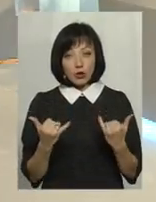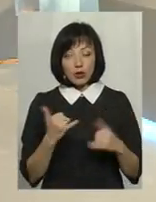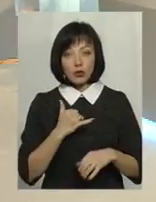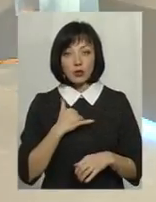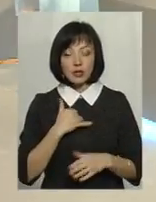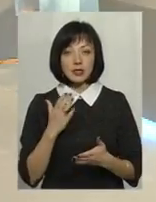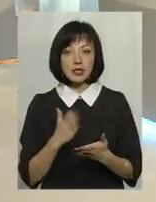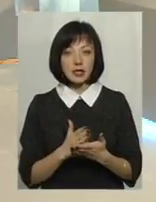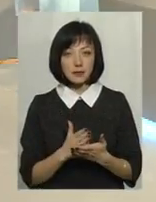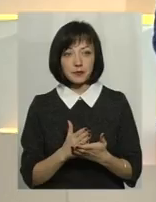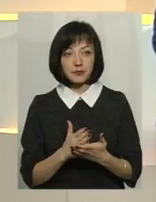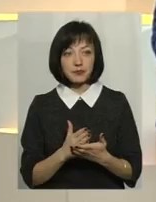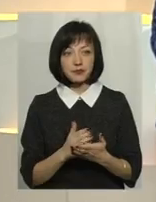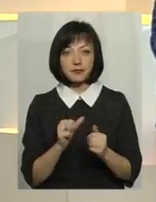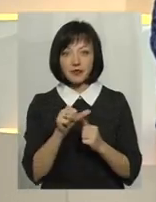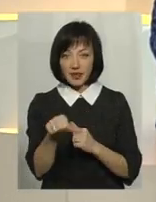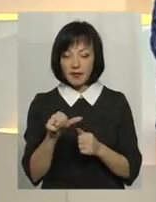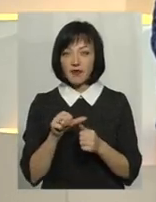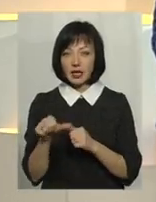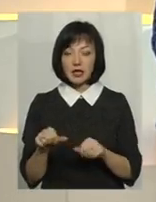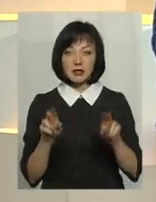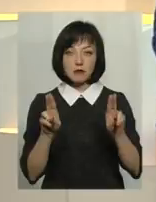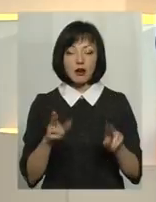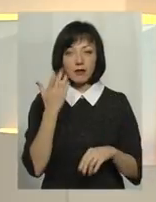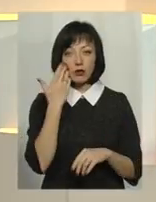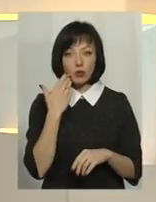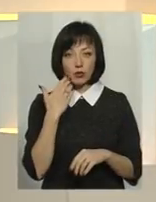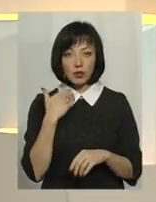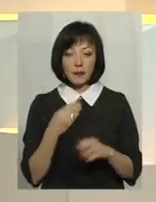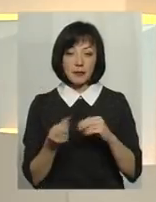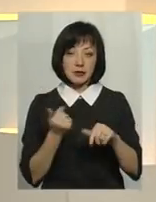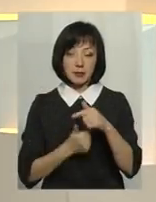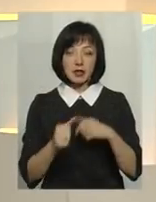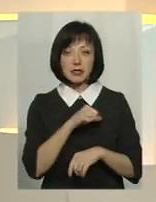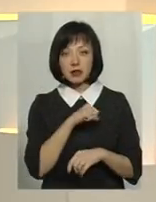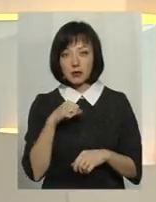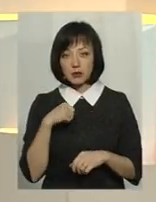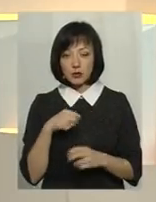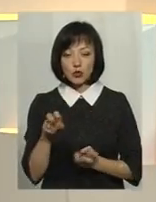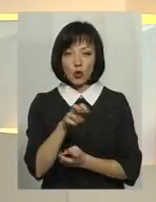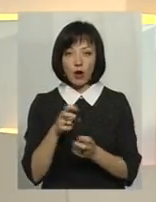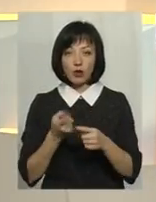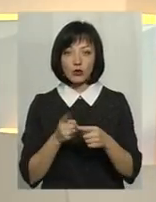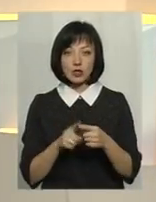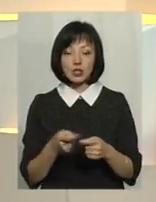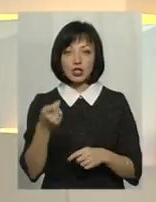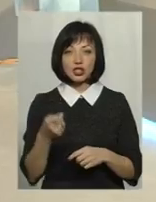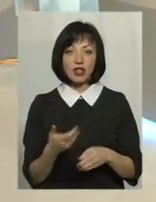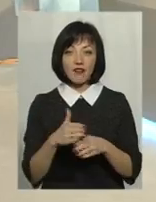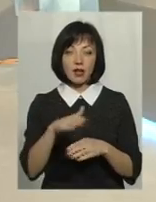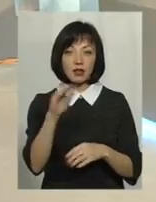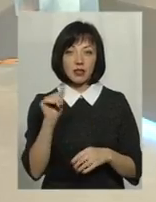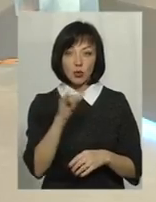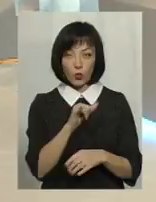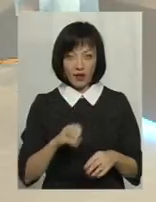нас є, скажімо, винятки з правил, коли підприємці, самотужки, шукають оті дешеві кредити в